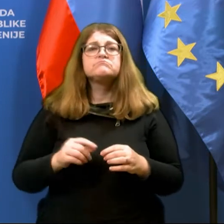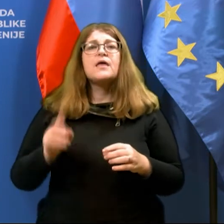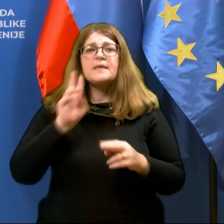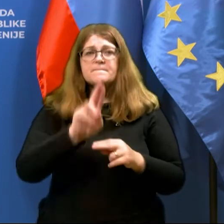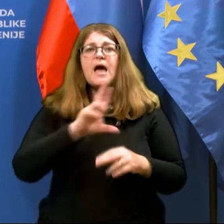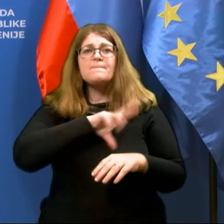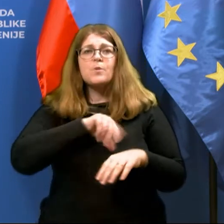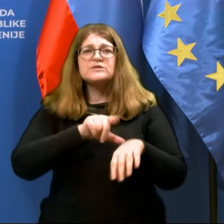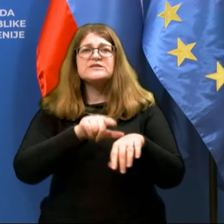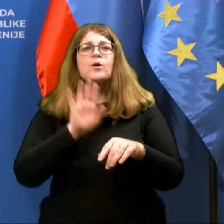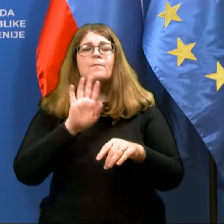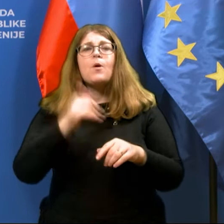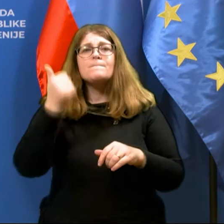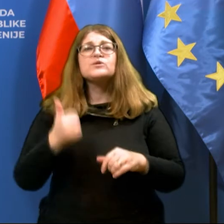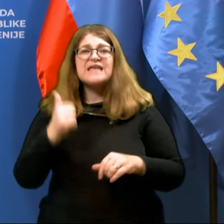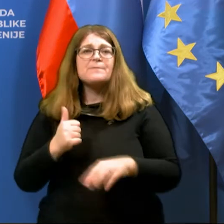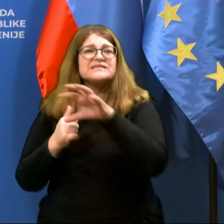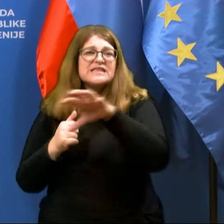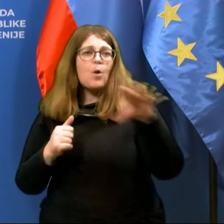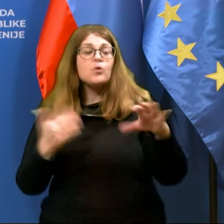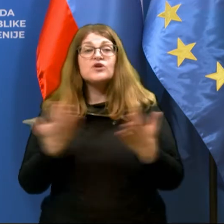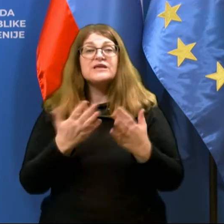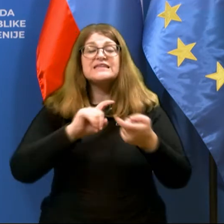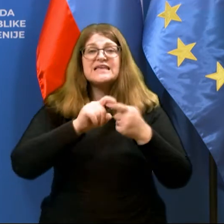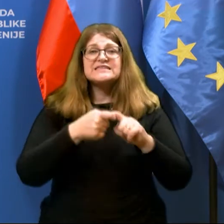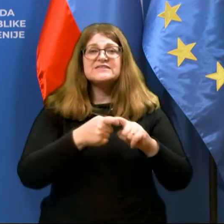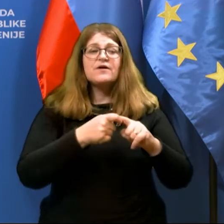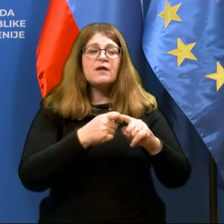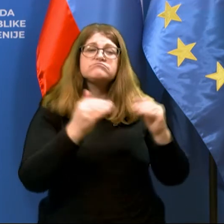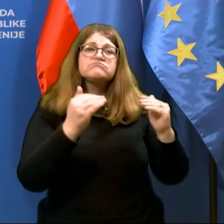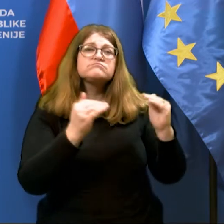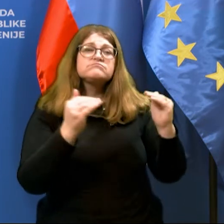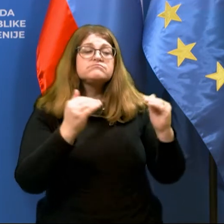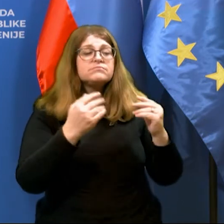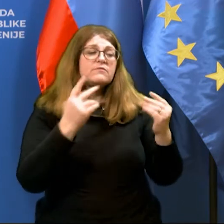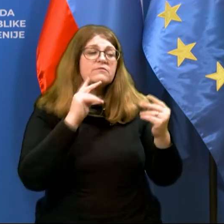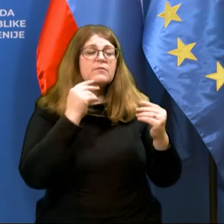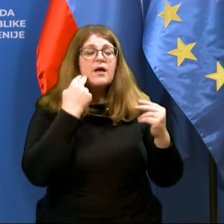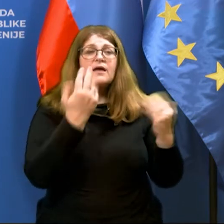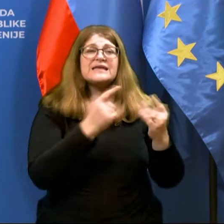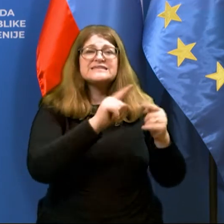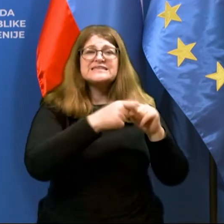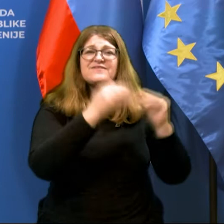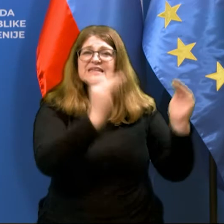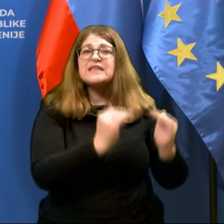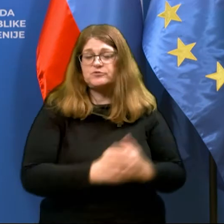samiznih obkrožjih, po samiznih območjih, kjer se zadeva skladno za epedološko sliko slabša.